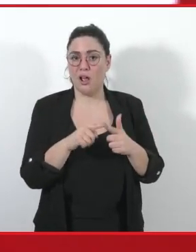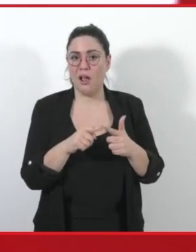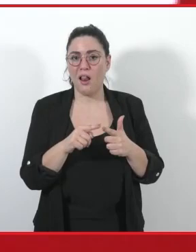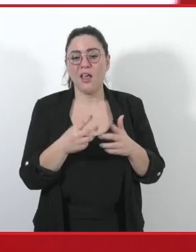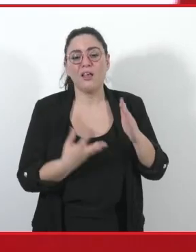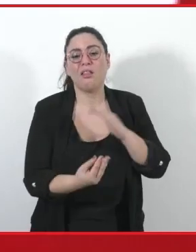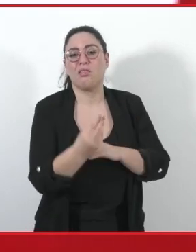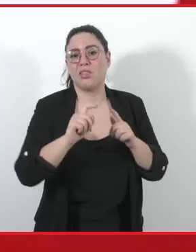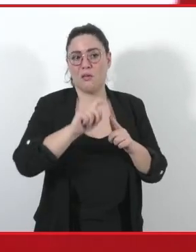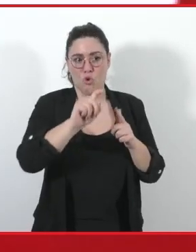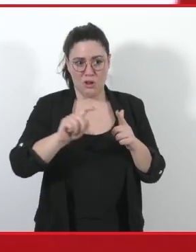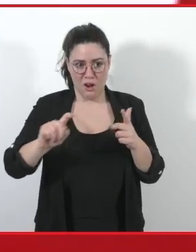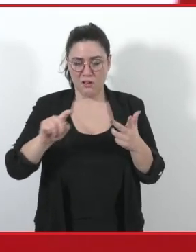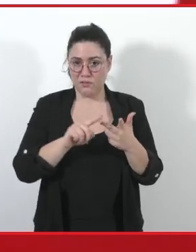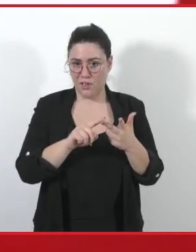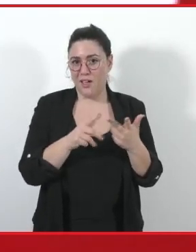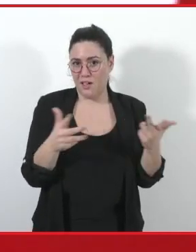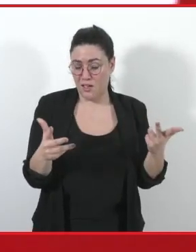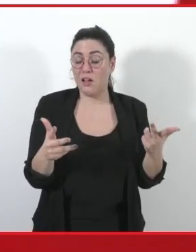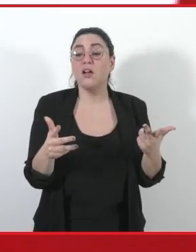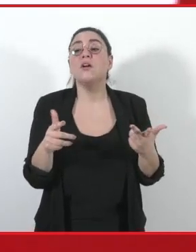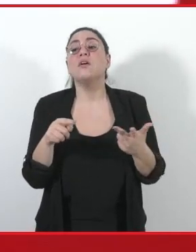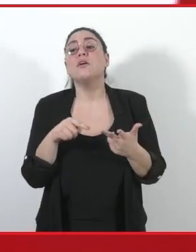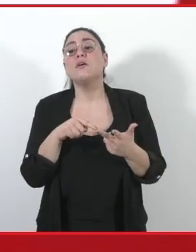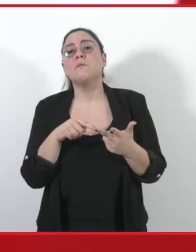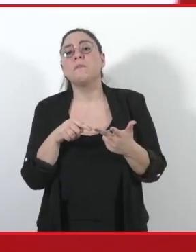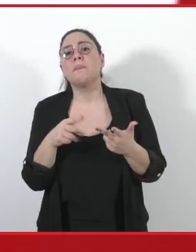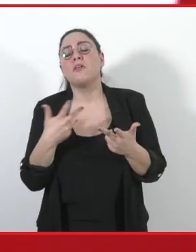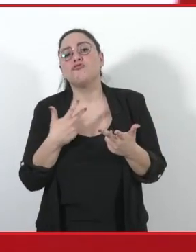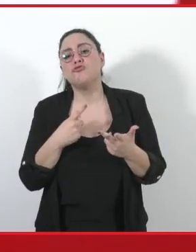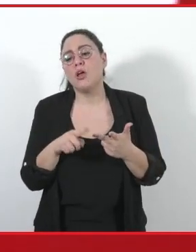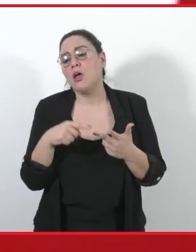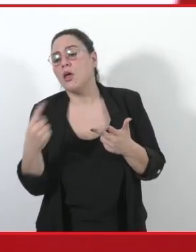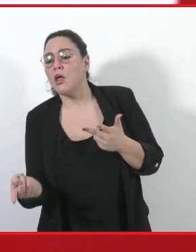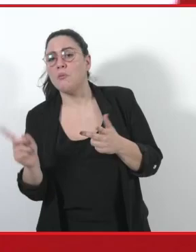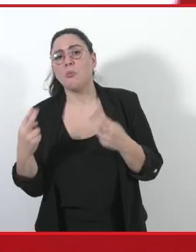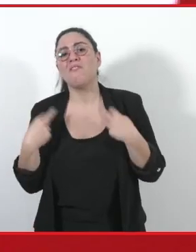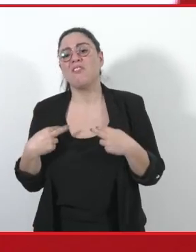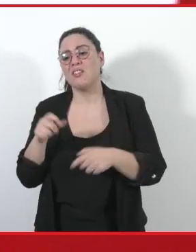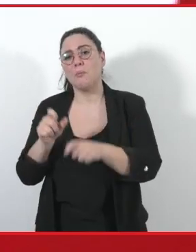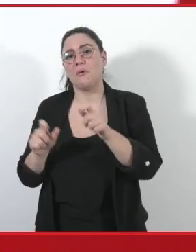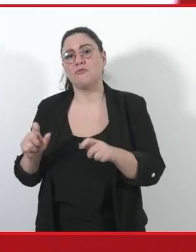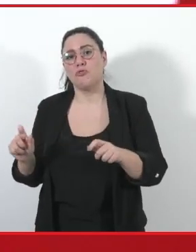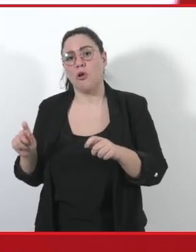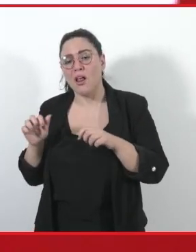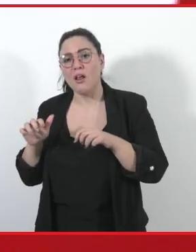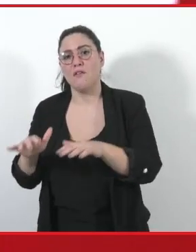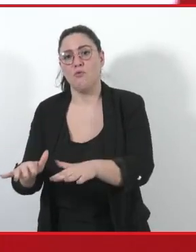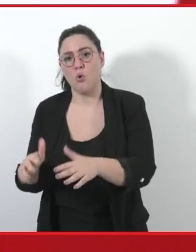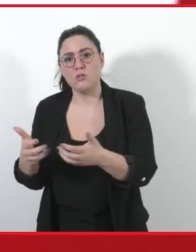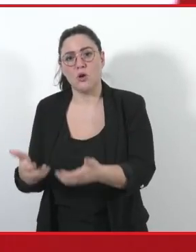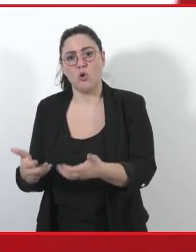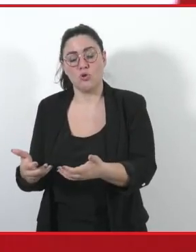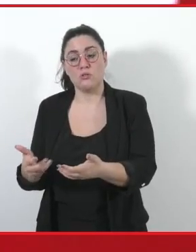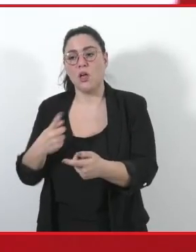alcune, questioni che attraversano materialmente la vita delle persone e che ci chiamano una sfida inedita e